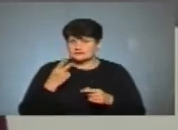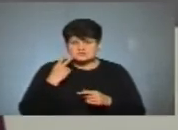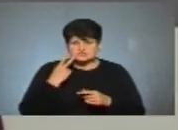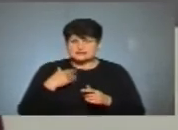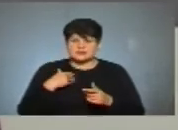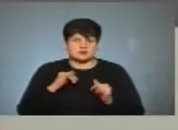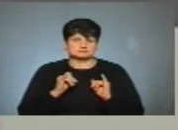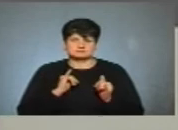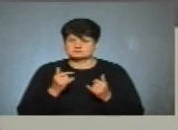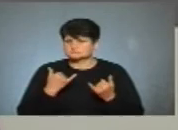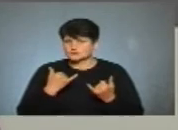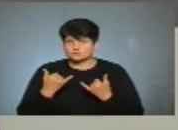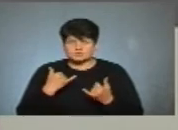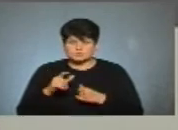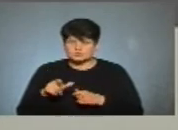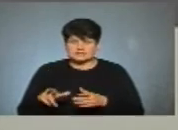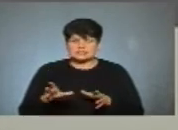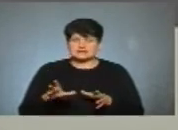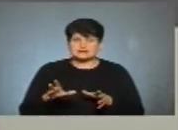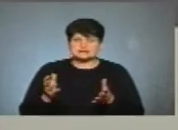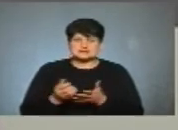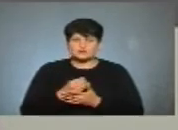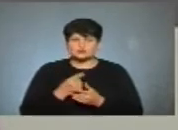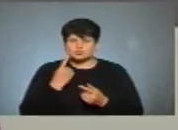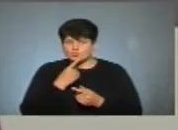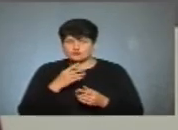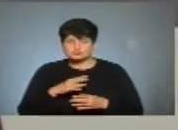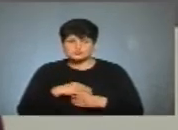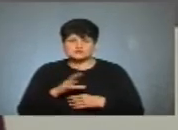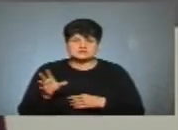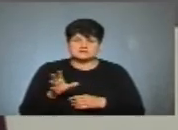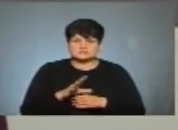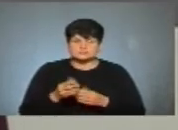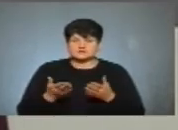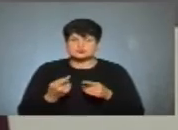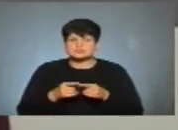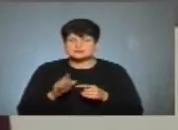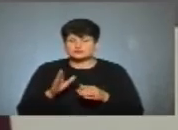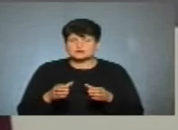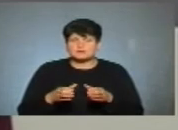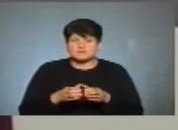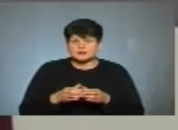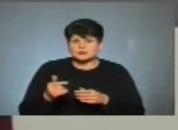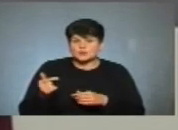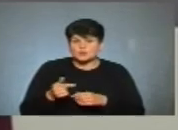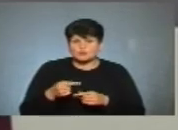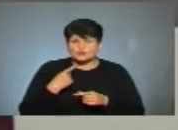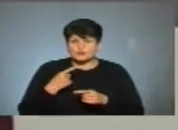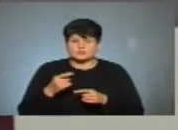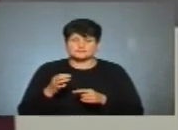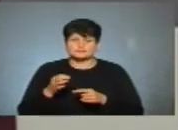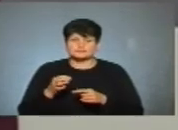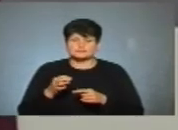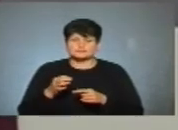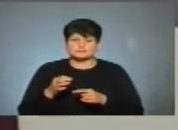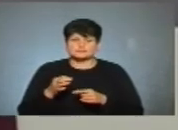дуже комунікаційна людина, і я дуже знаходжу спільну мову з усіма. Звичайно, що якщо це буде якась партія, грубо кажучи, я не знаю, що можна назвати